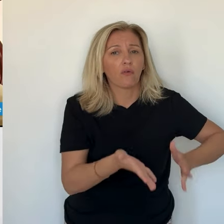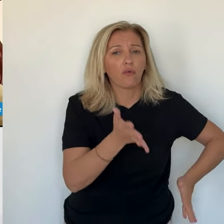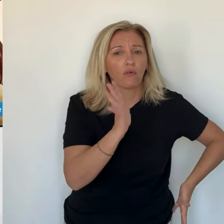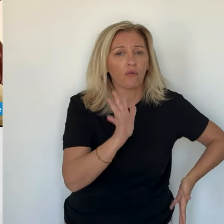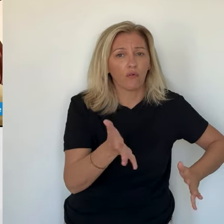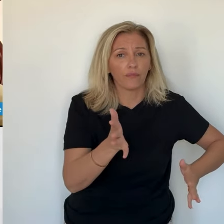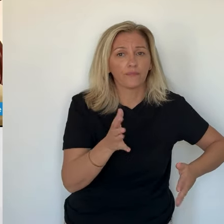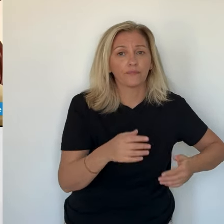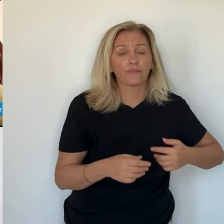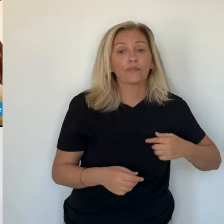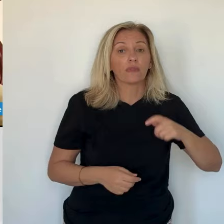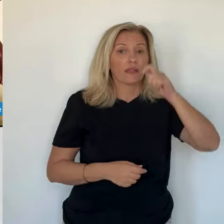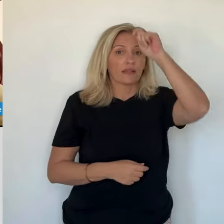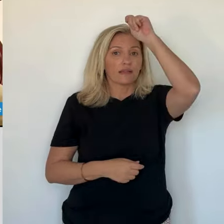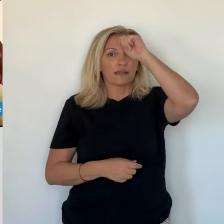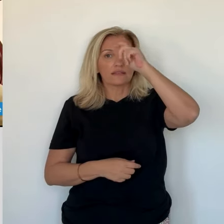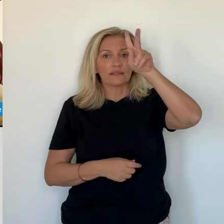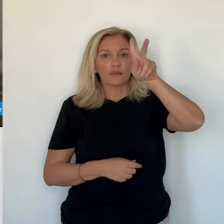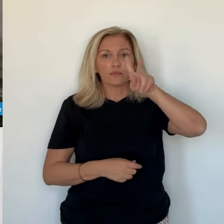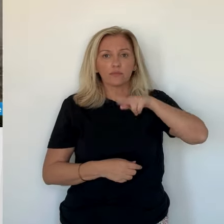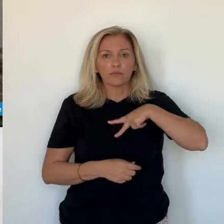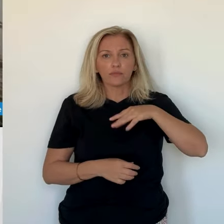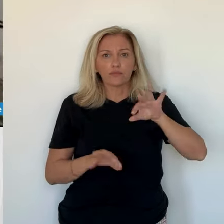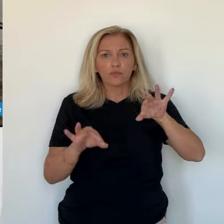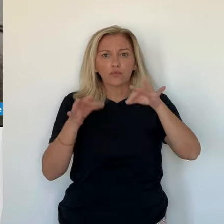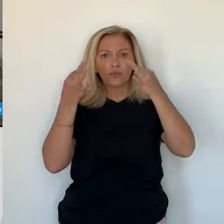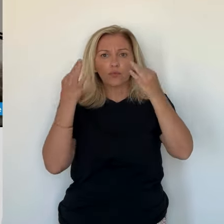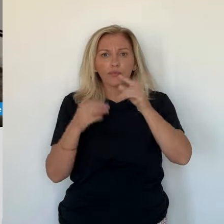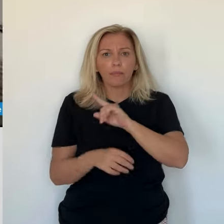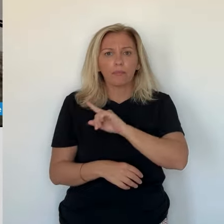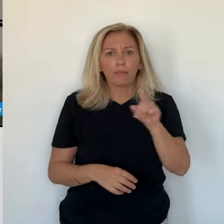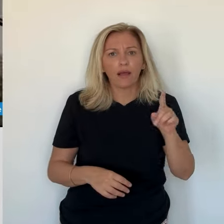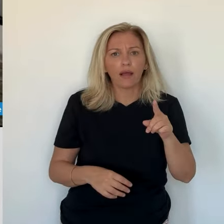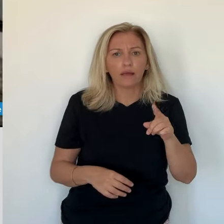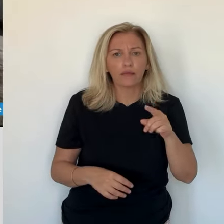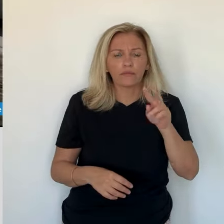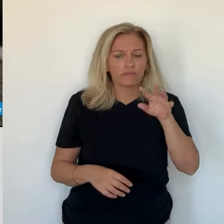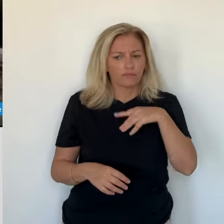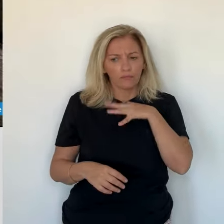relève et là il file, il détale, il s'en va.